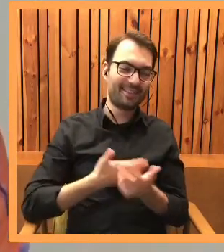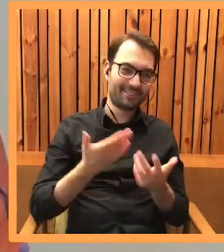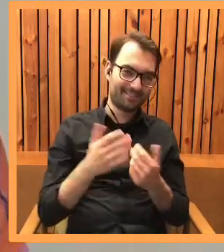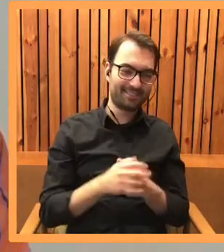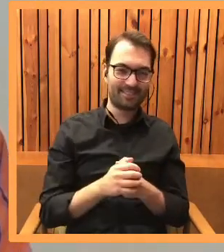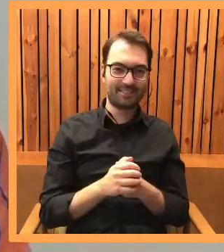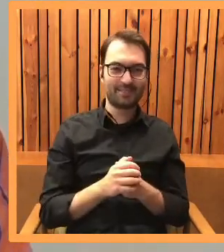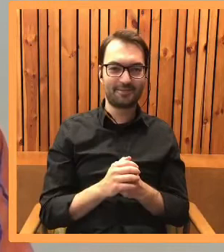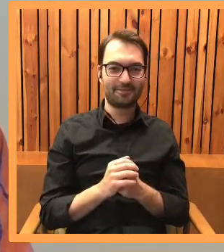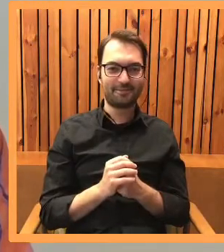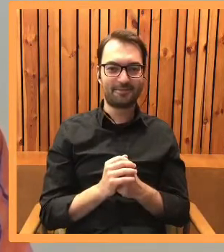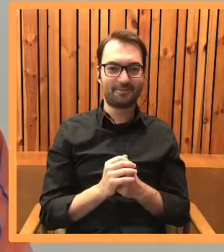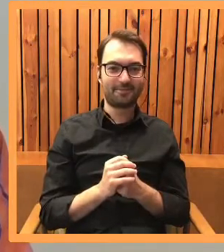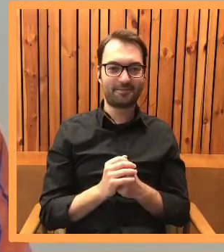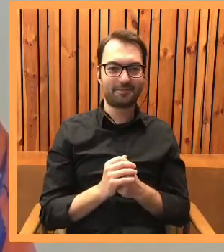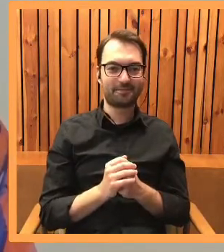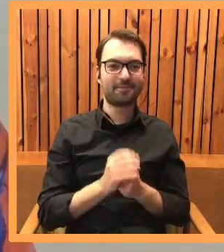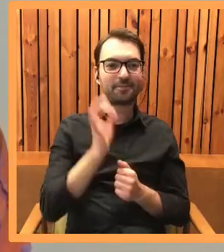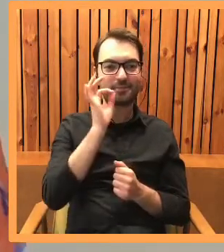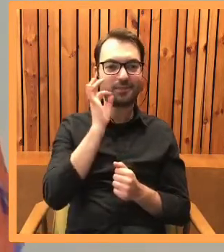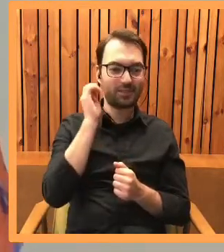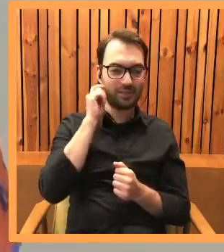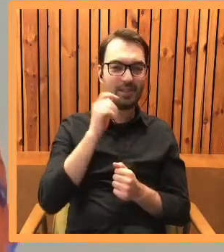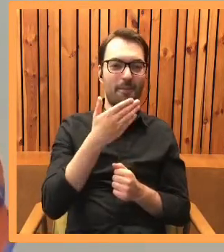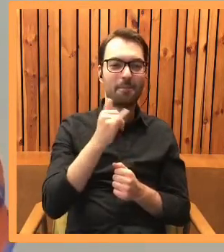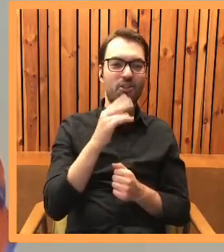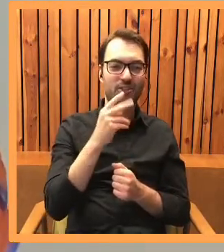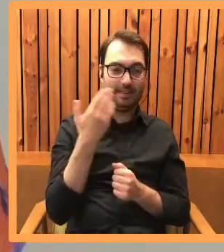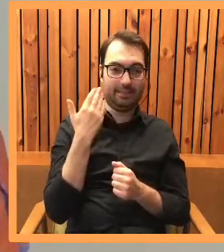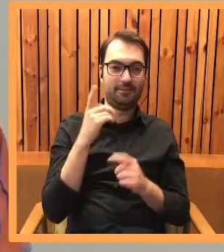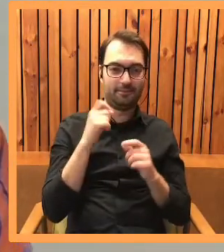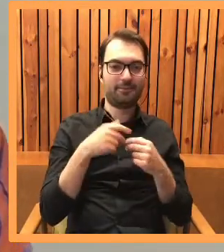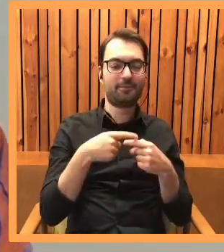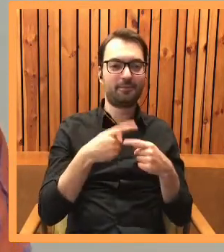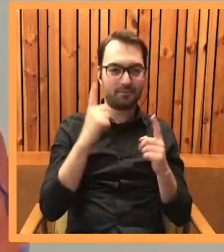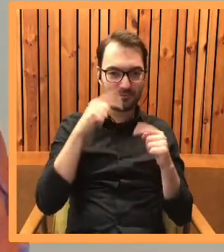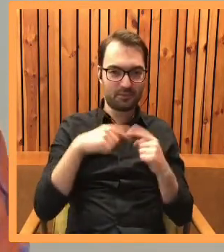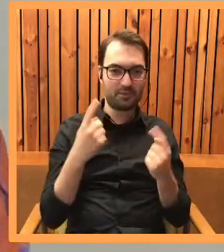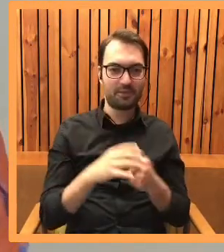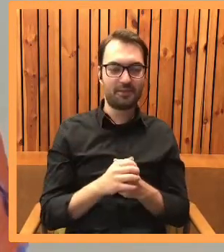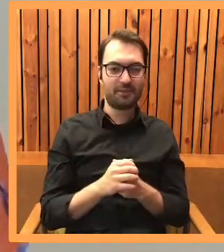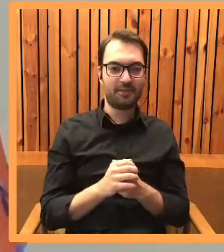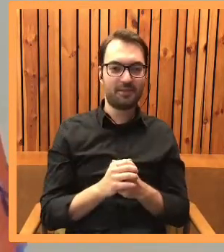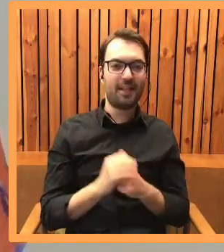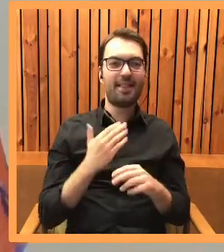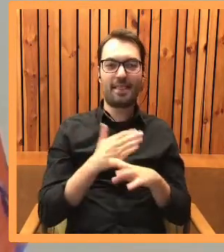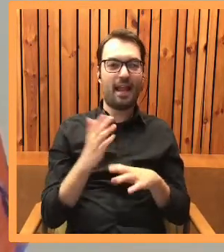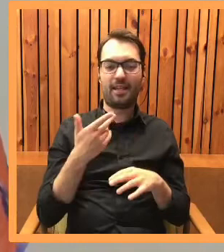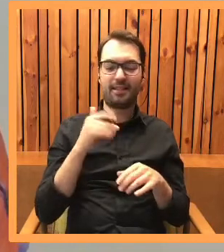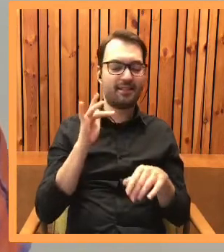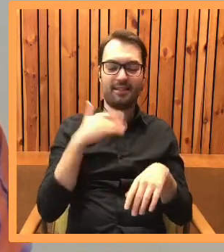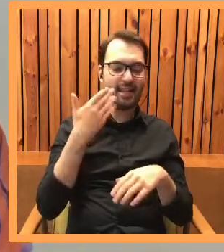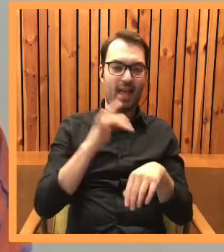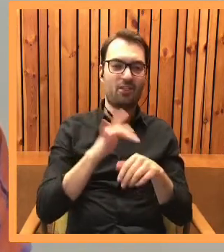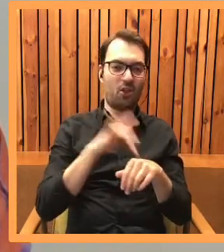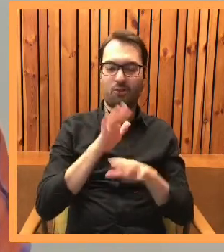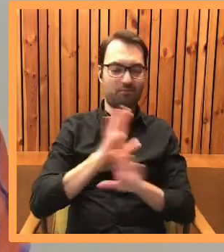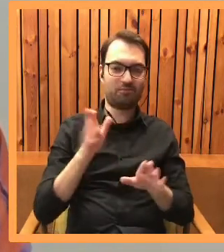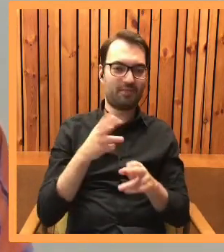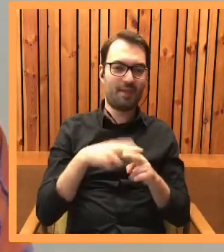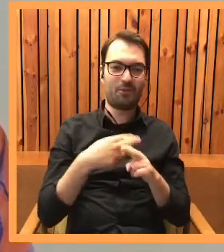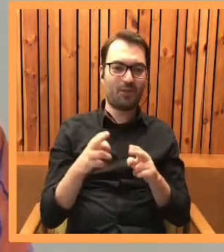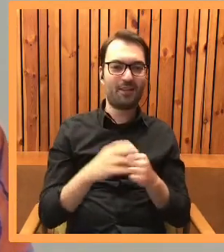wyrównuje te szanse. A kotka Miszka dopiero niedawno się zaczęła przekonywać, chociaż nadal nie pozwala się dotknąć synkowi